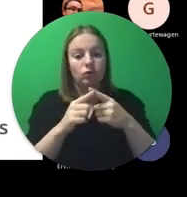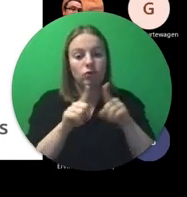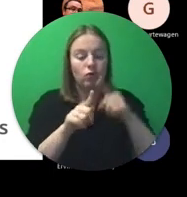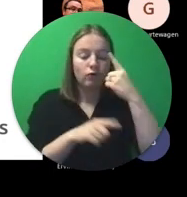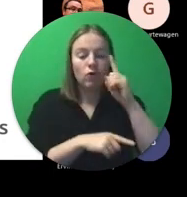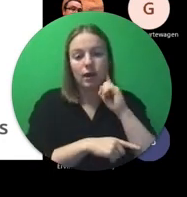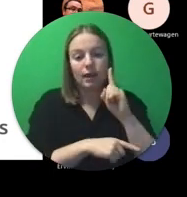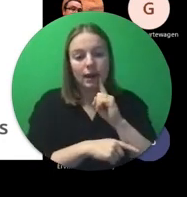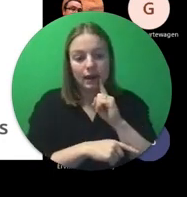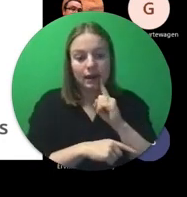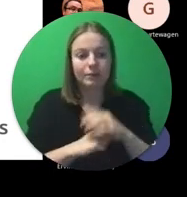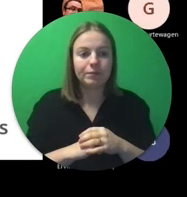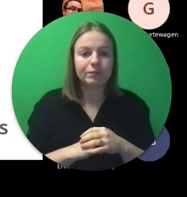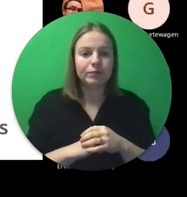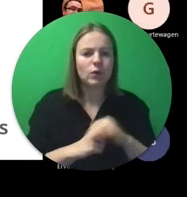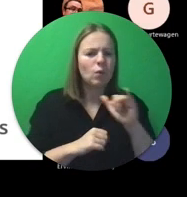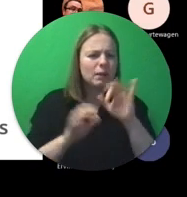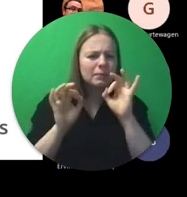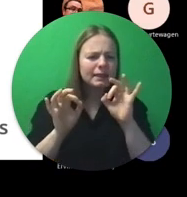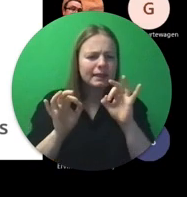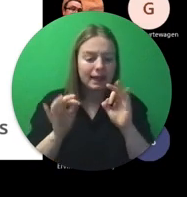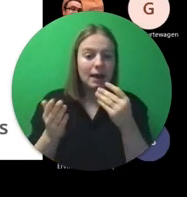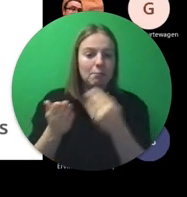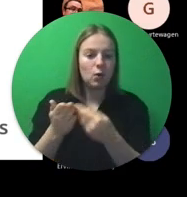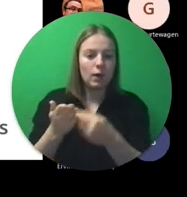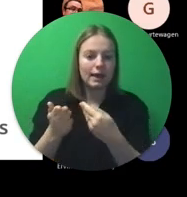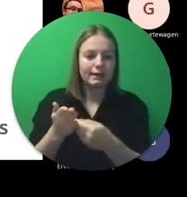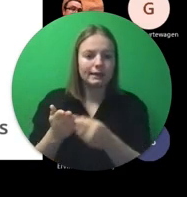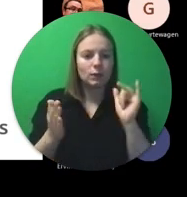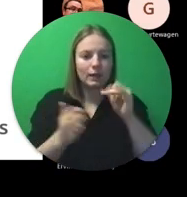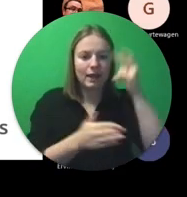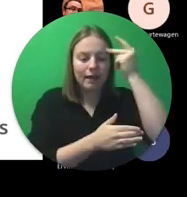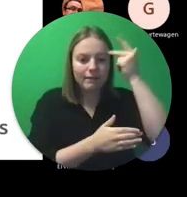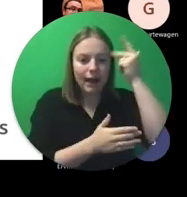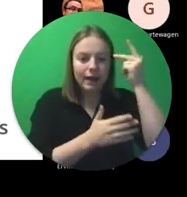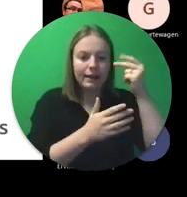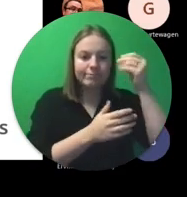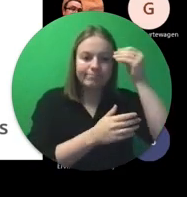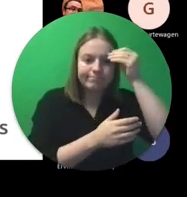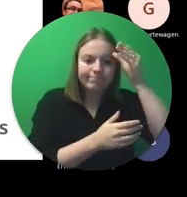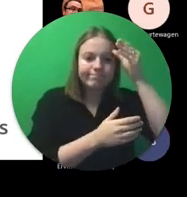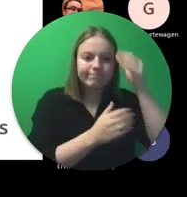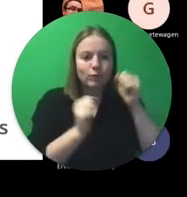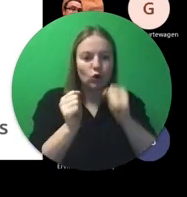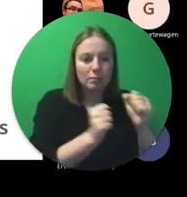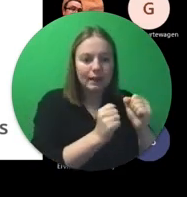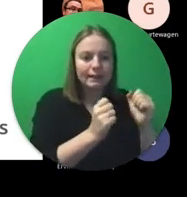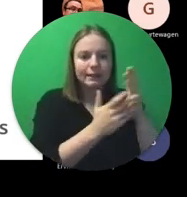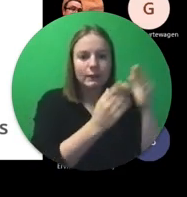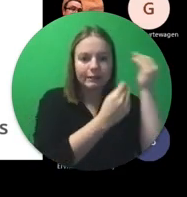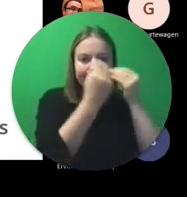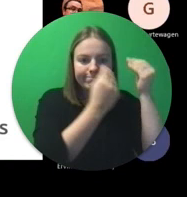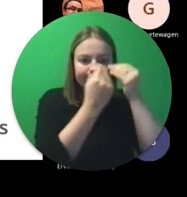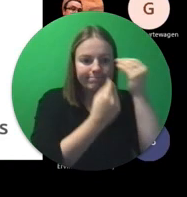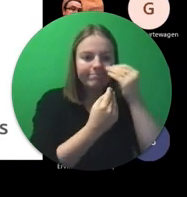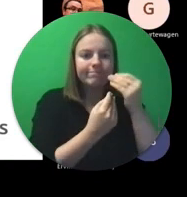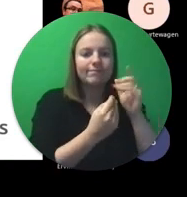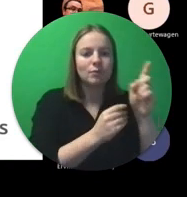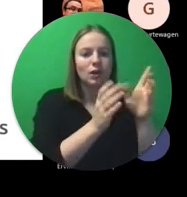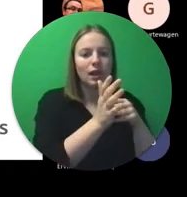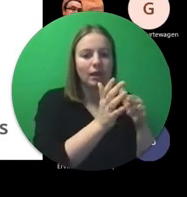En vooral om, wat is het juist, het is dus een bewijs van die ervaringen, van die competenties die je hebt opgedaan. Het is